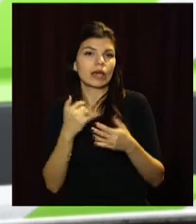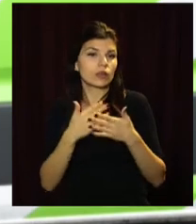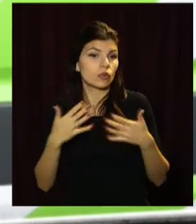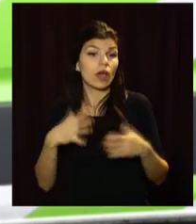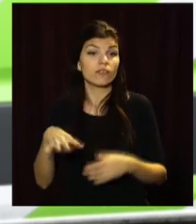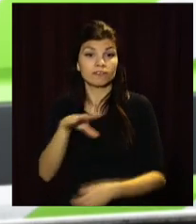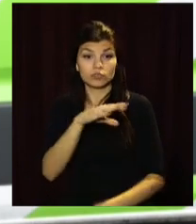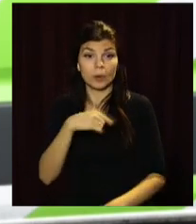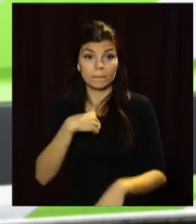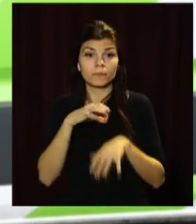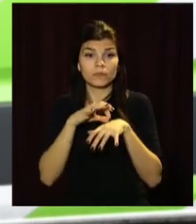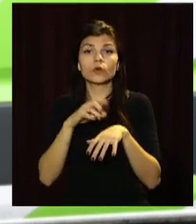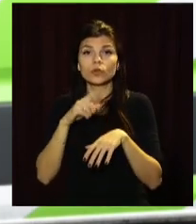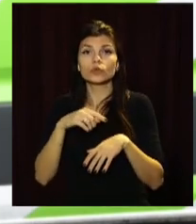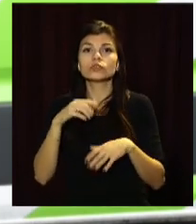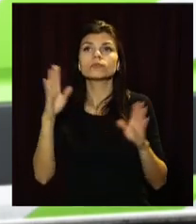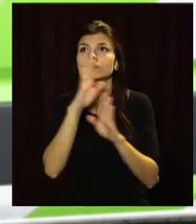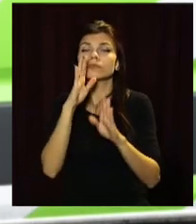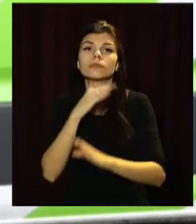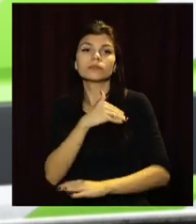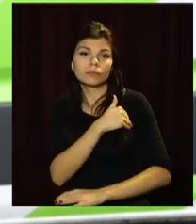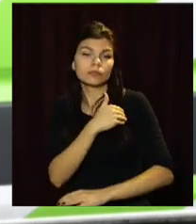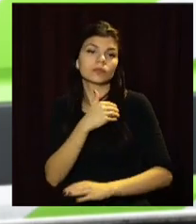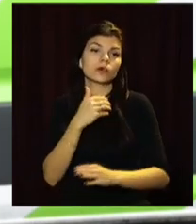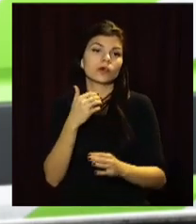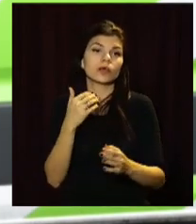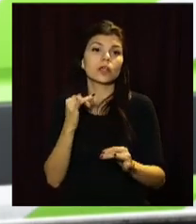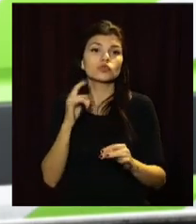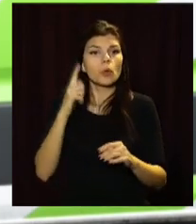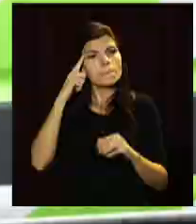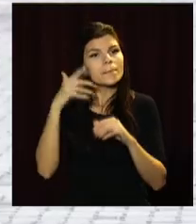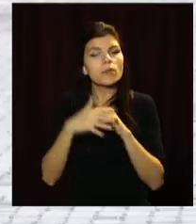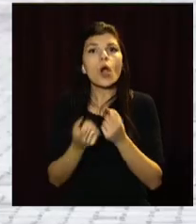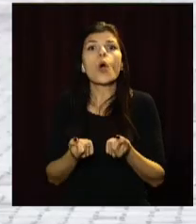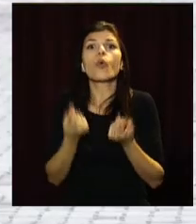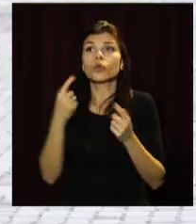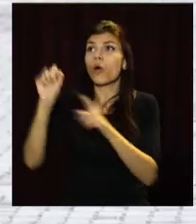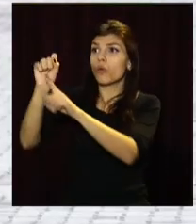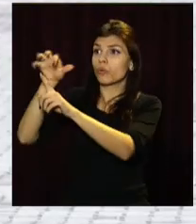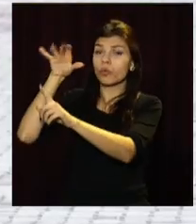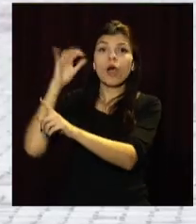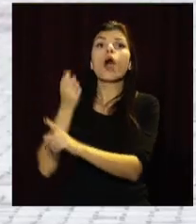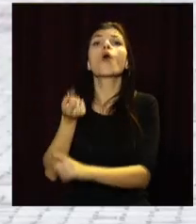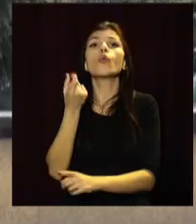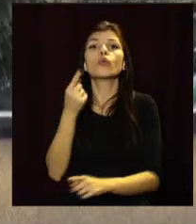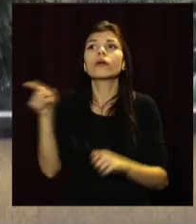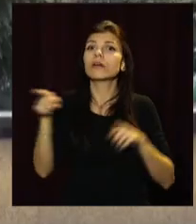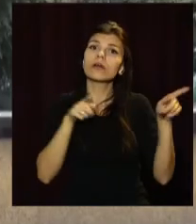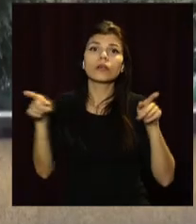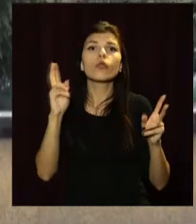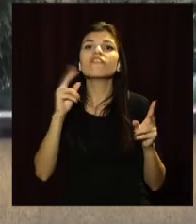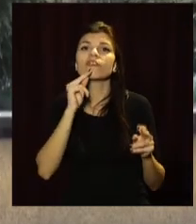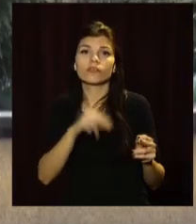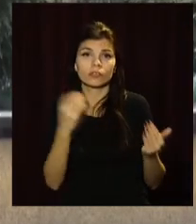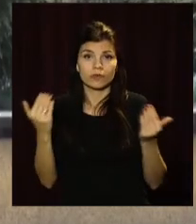знімаємо метеопараметри в цій точці, щоб зрозуміти, відкуди, грубо кажучи, прилетіло. Точка для моніторингу – центральний парк. Він не